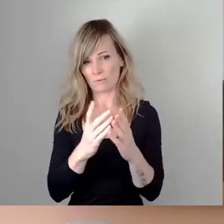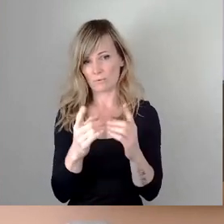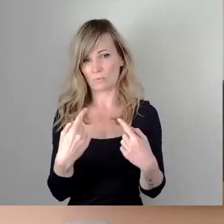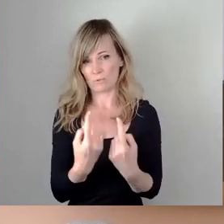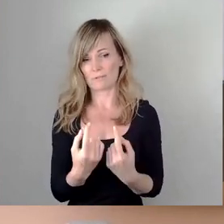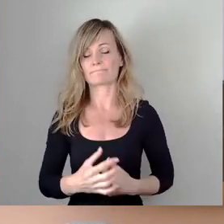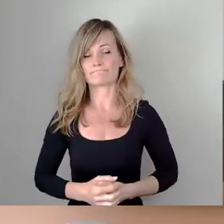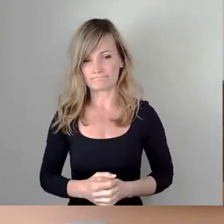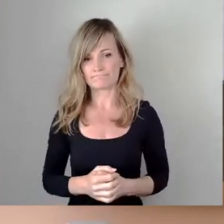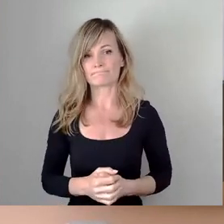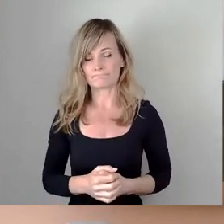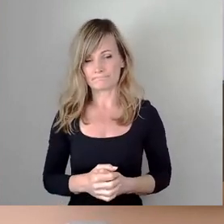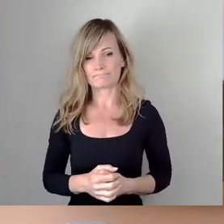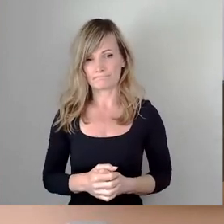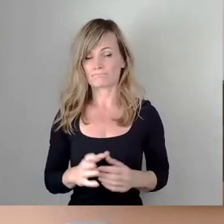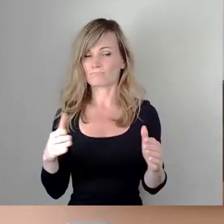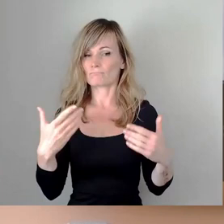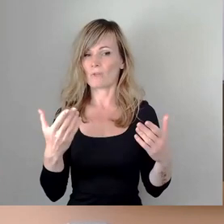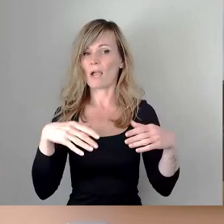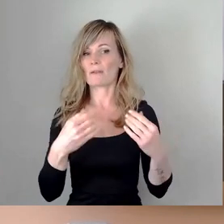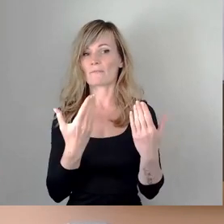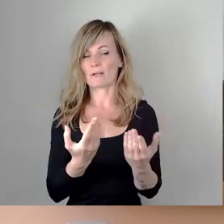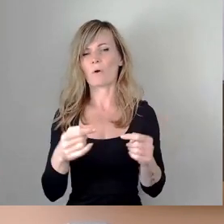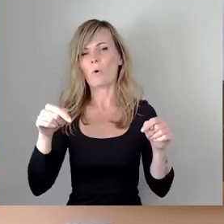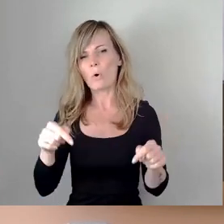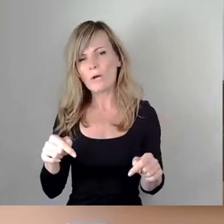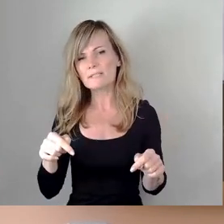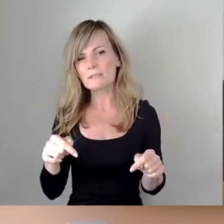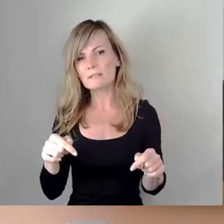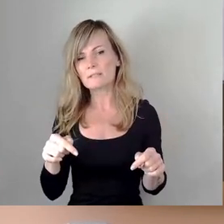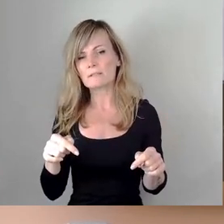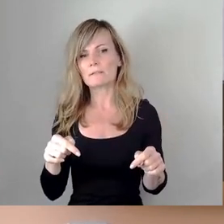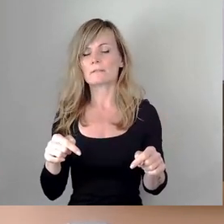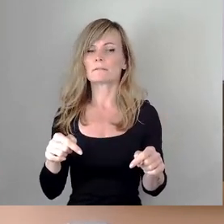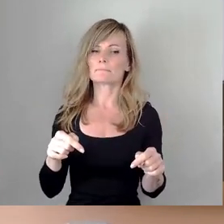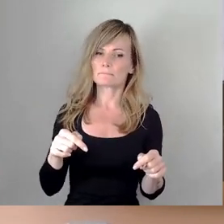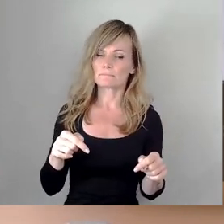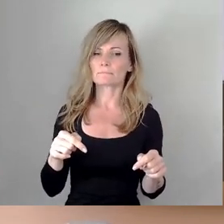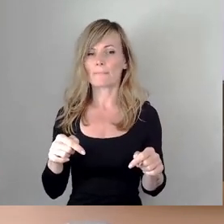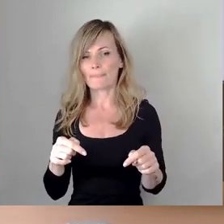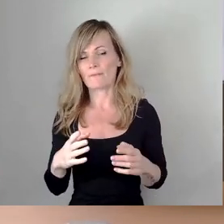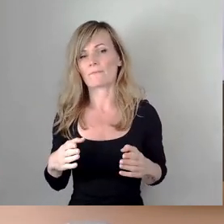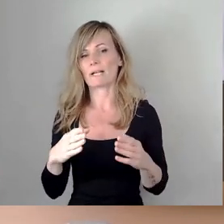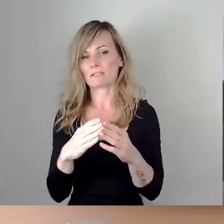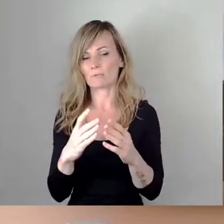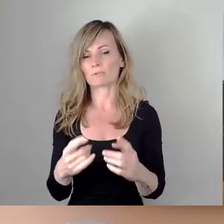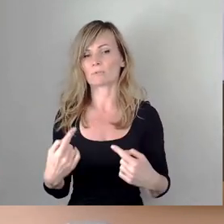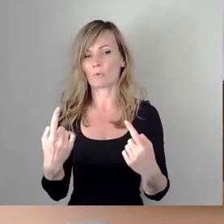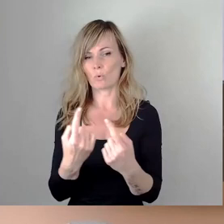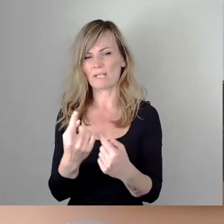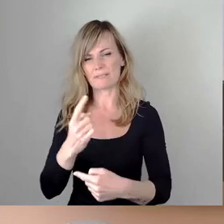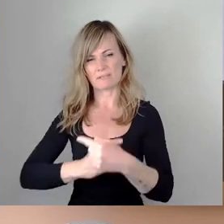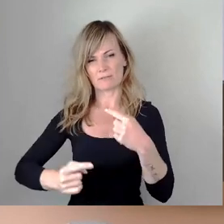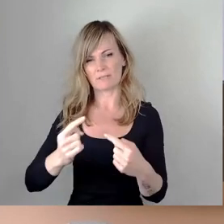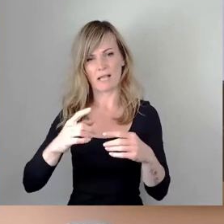Und dann würden wir beginnen, weil wir ja heute so ein Stück weit nicht im Turnus die Fraktionsrunden eröffnet haben, würde ich jetzt mal nach der